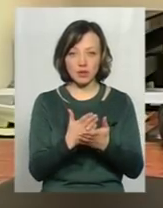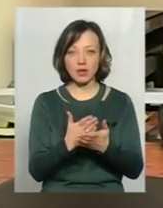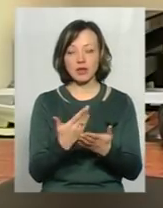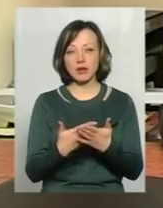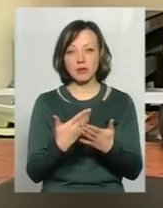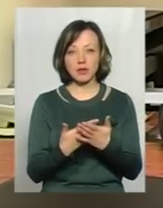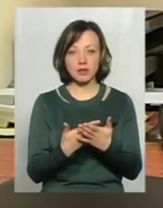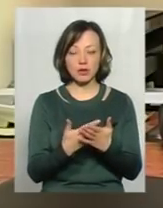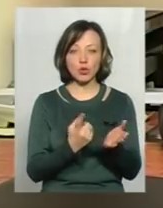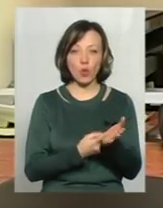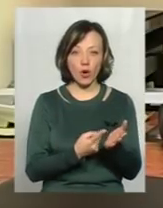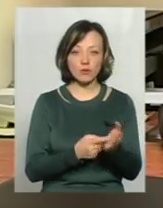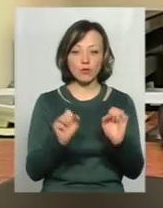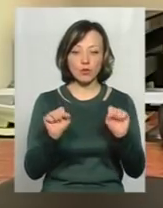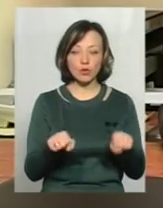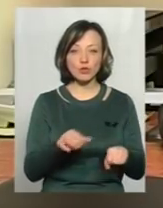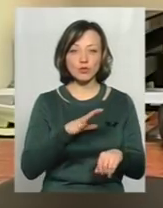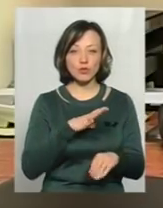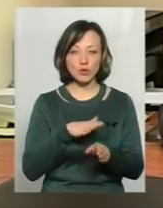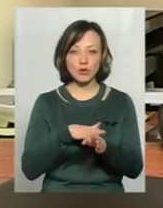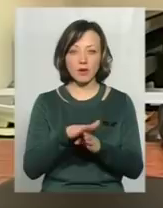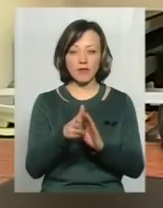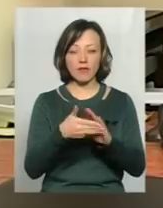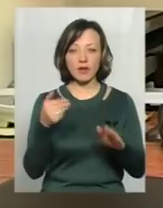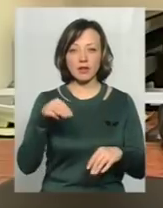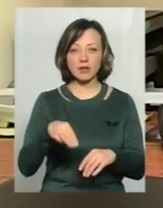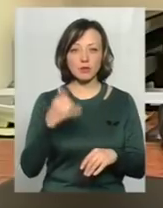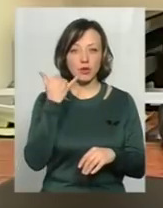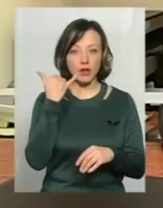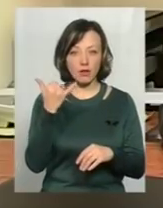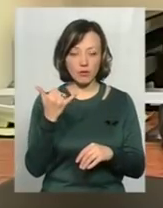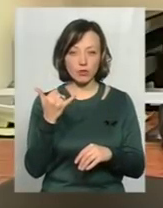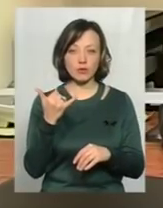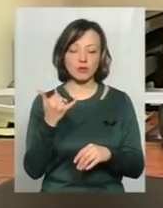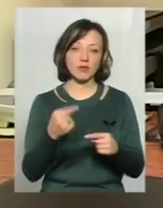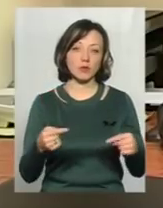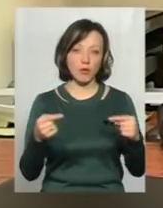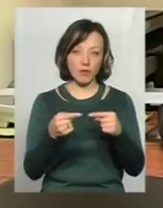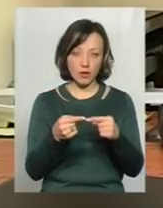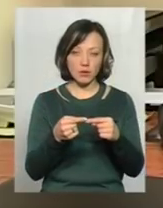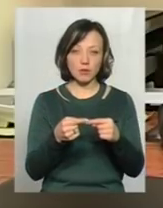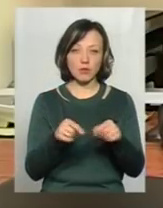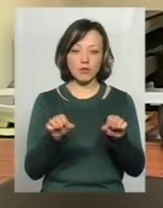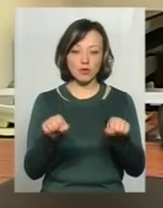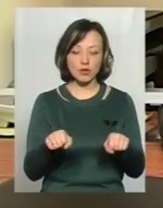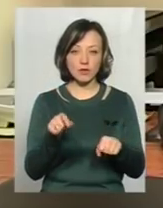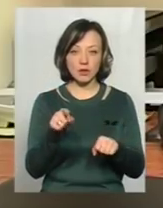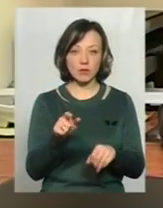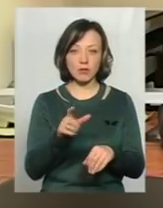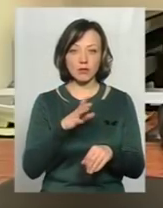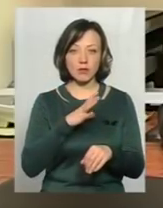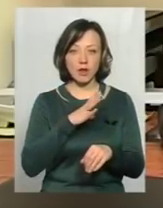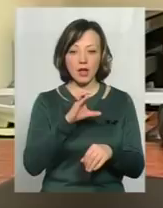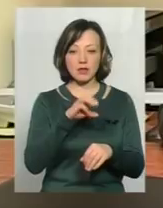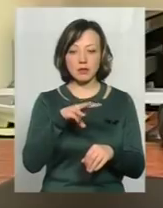наприклад, ну, доказом навіть того буде, якщо здійснюється виклик таксі через по телефону, відповідно, можливо, там надходили якісь